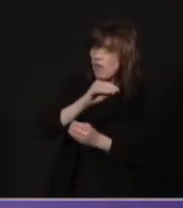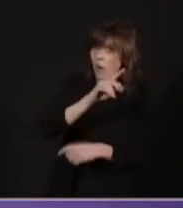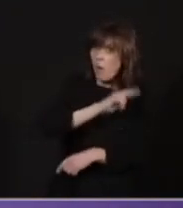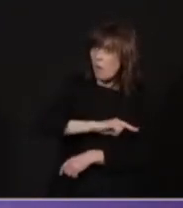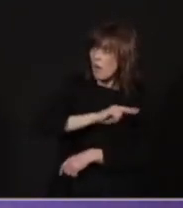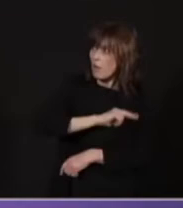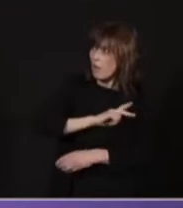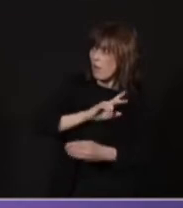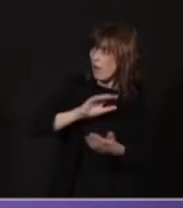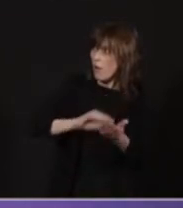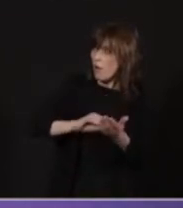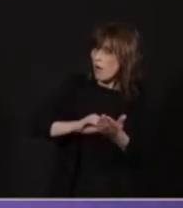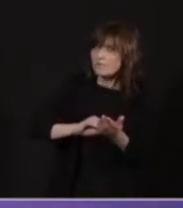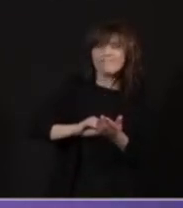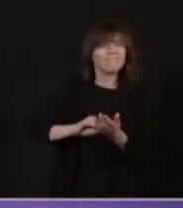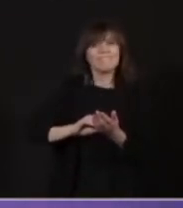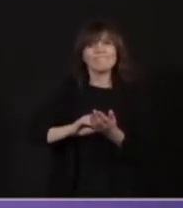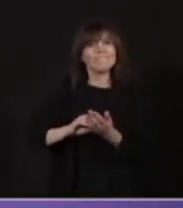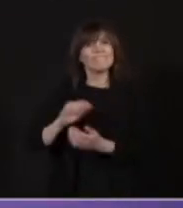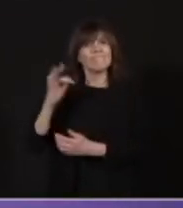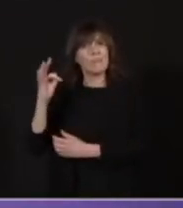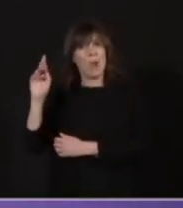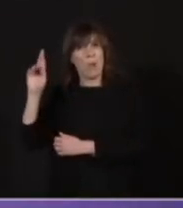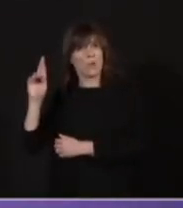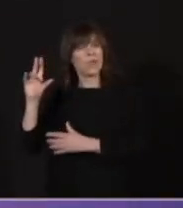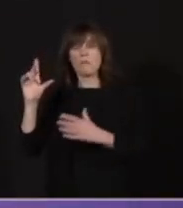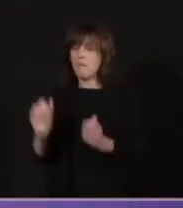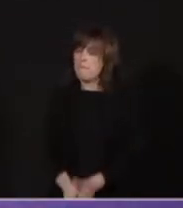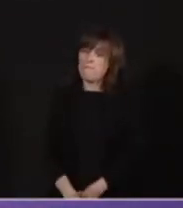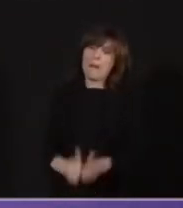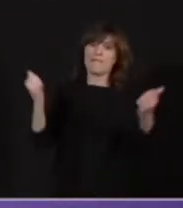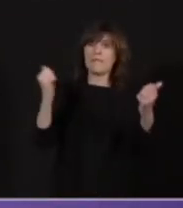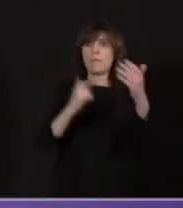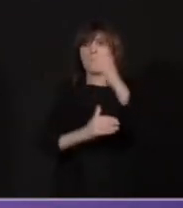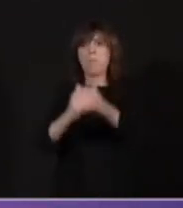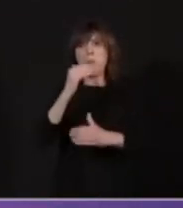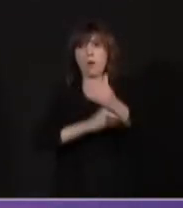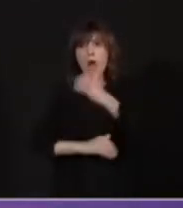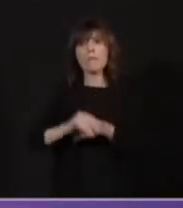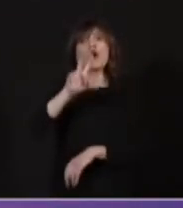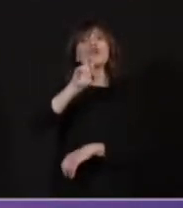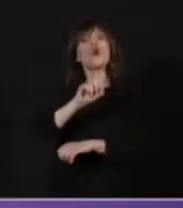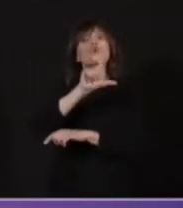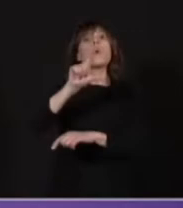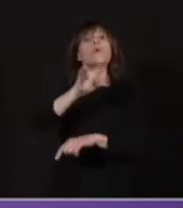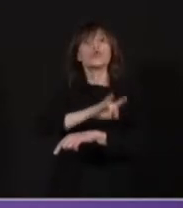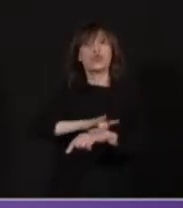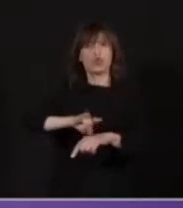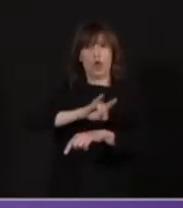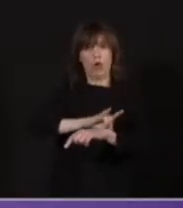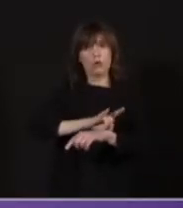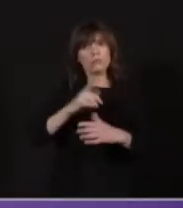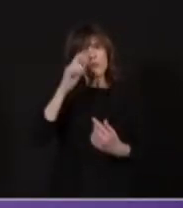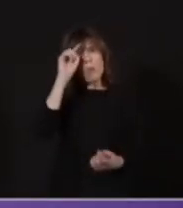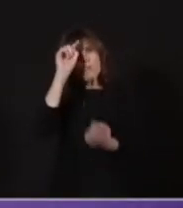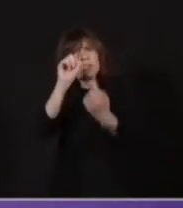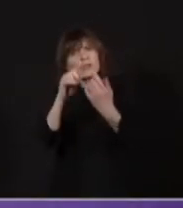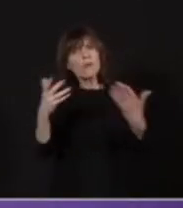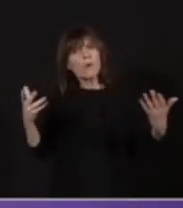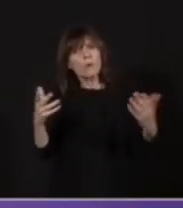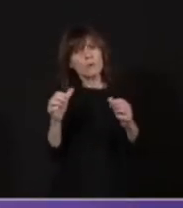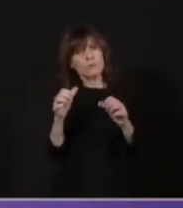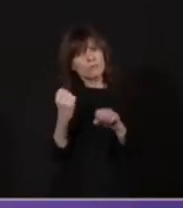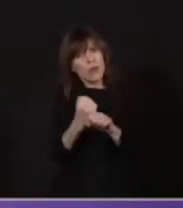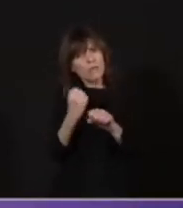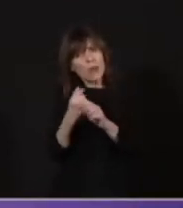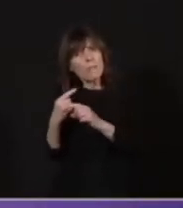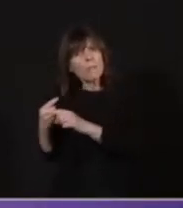justement, il est aux antipodes de ces logiques-là. Le programme, c'est 32 heures pour partager le travail, pour pouvoir lutter contre